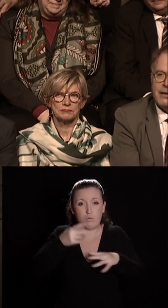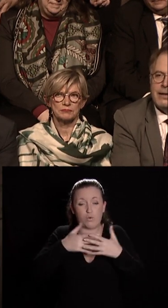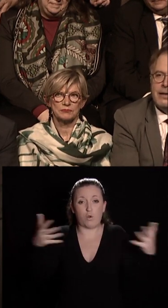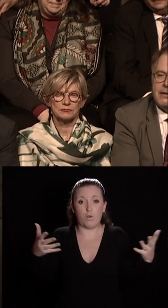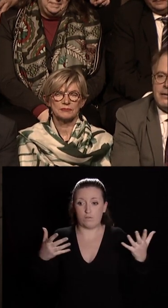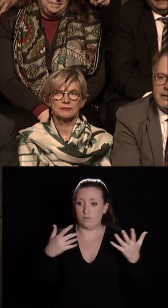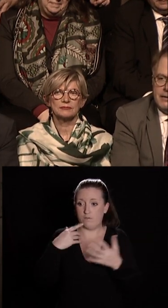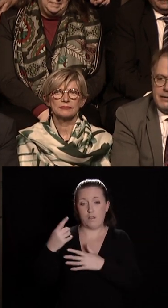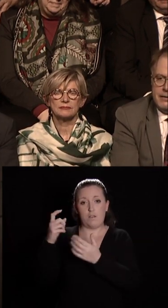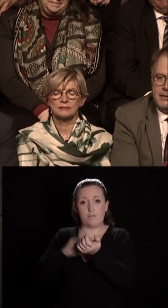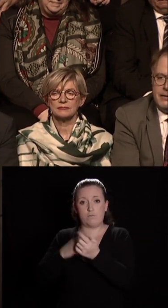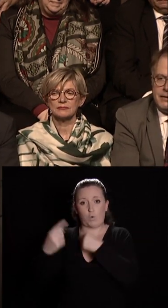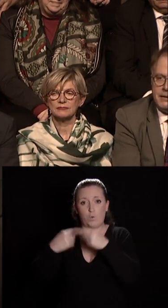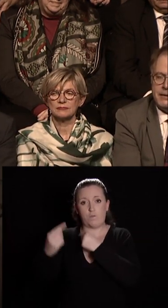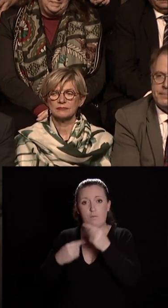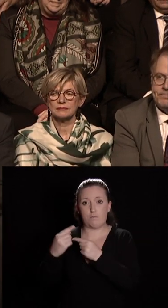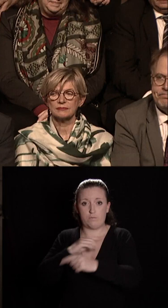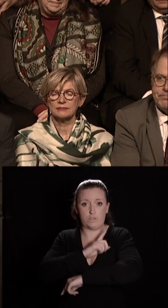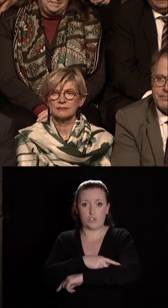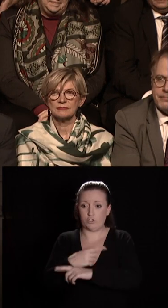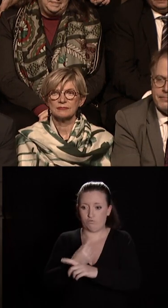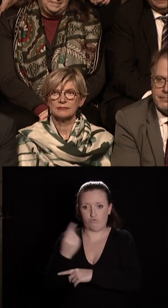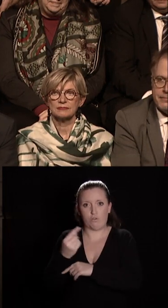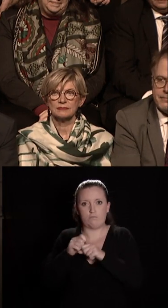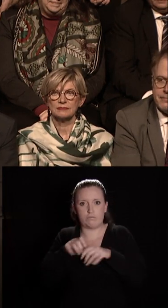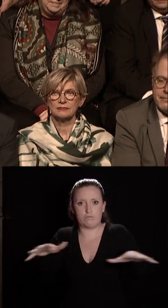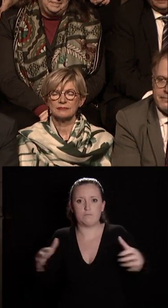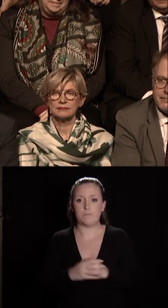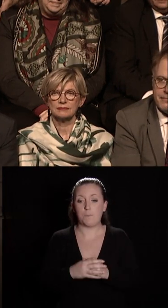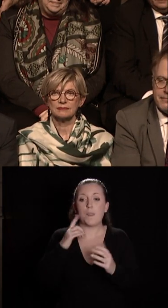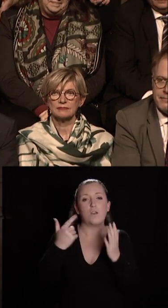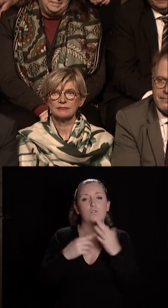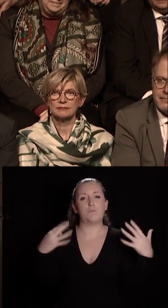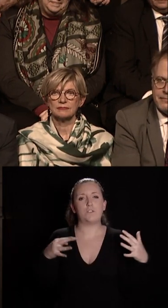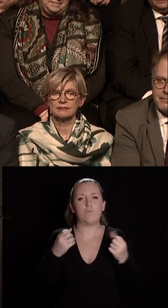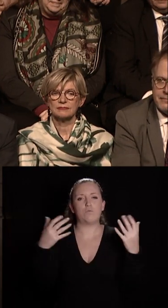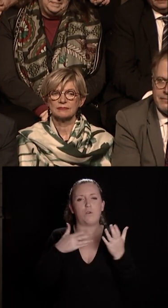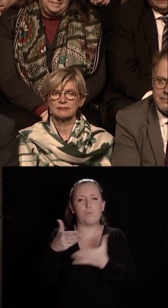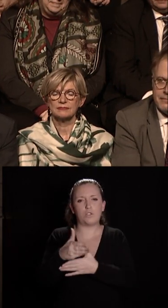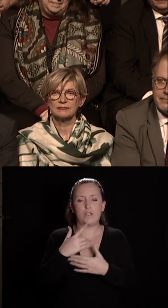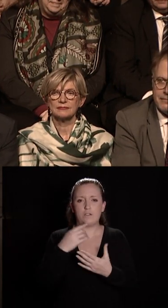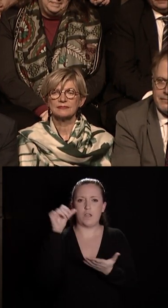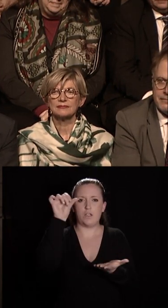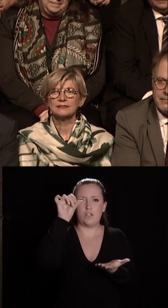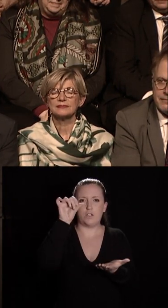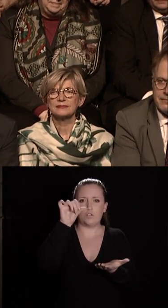énergies renouvelables uniquement. Et en 2019 plusieurs grands projets nous attendent. Nous engagerons la construction d'une centrale